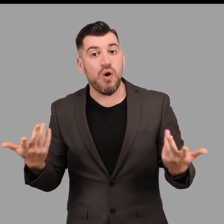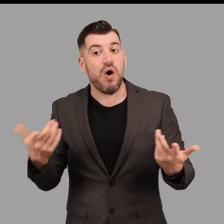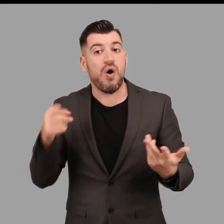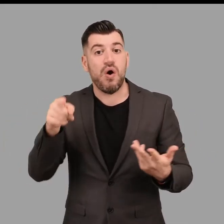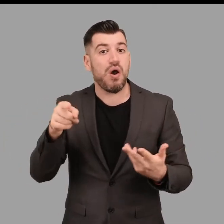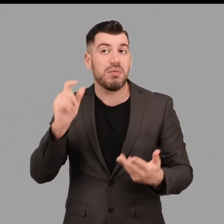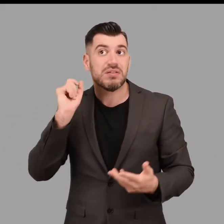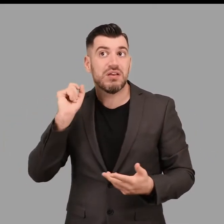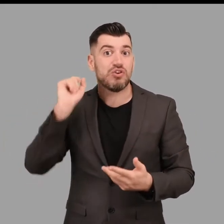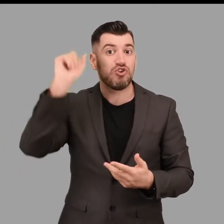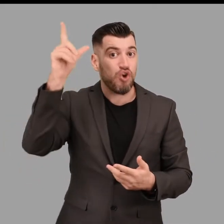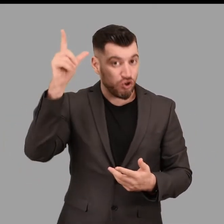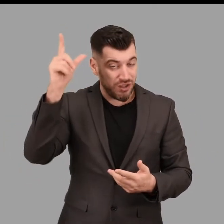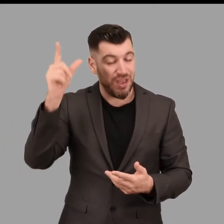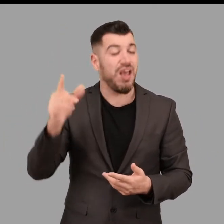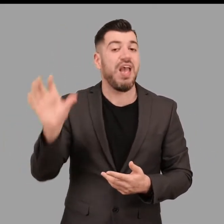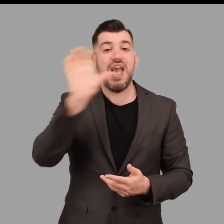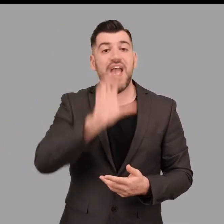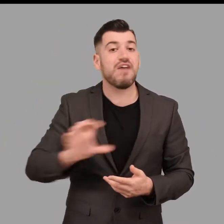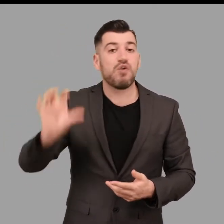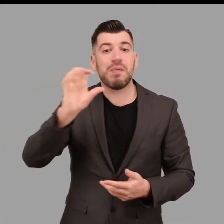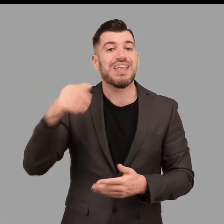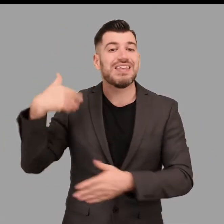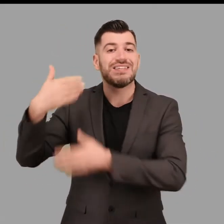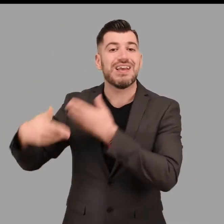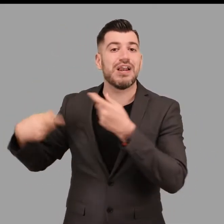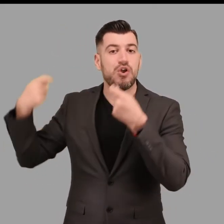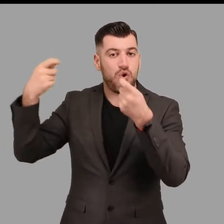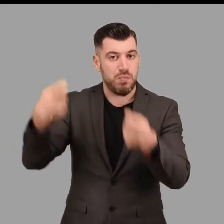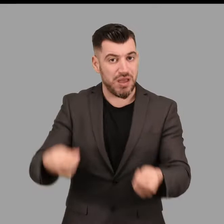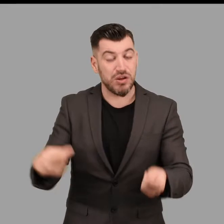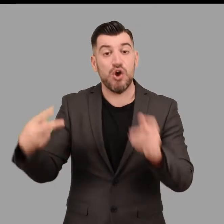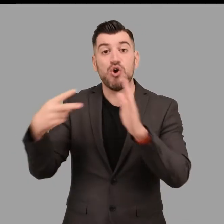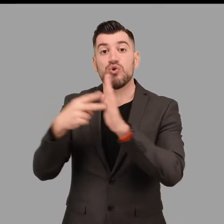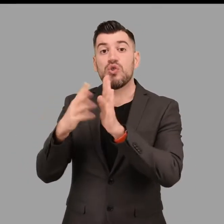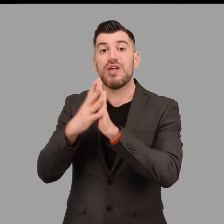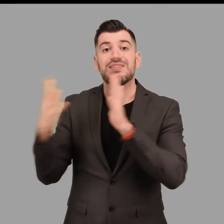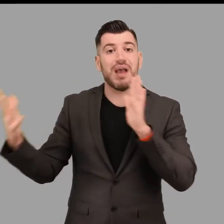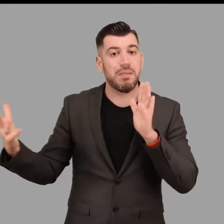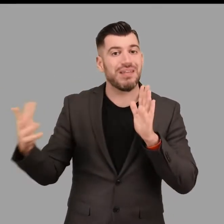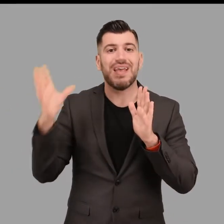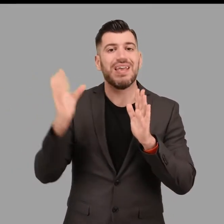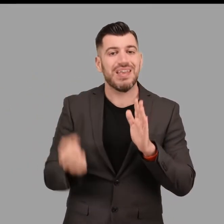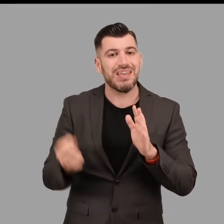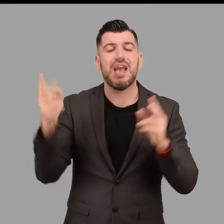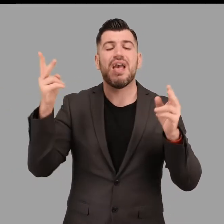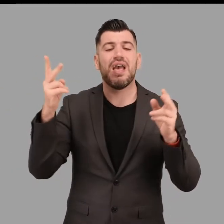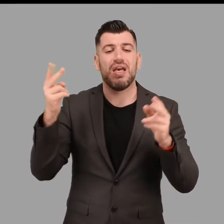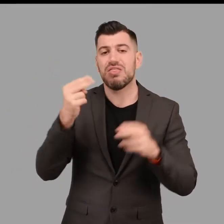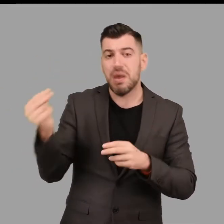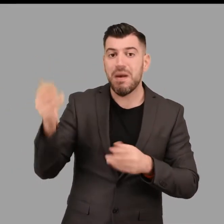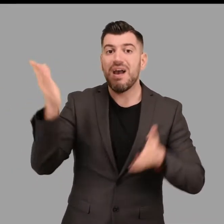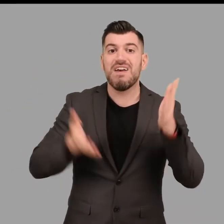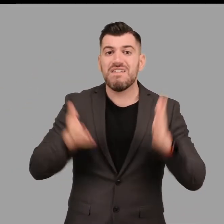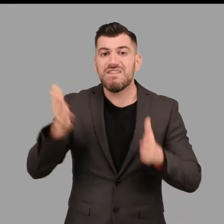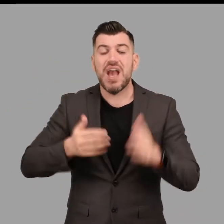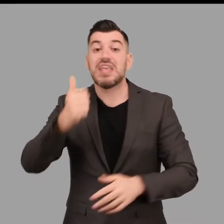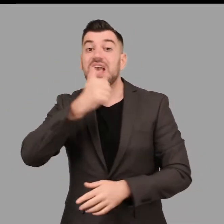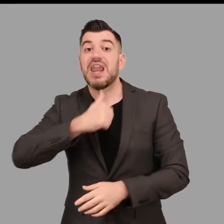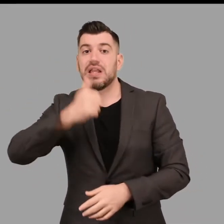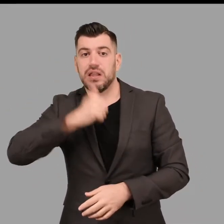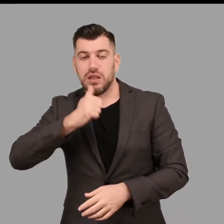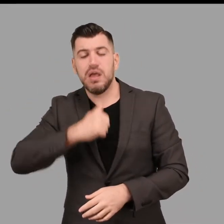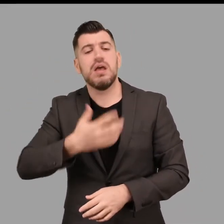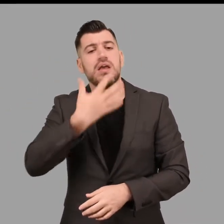των Ευρωπαϊκών Υμερών Πολιτιστικής Κληρονομιάς, που το 2015 είχαν θέμα βία και ανεκτικότητα, οπότε σχεδιάστηκε και υλοποιήθηκε